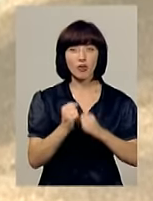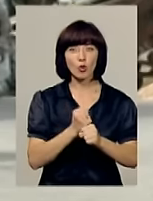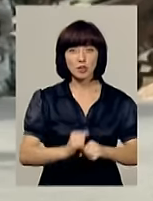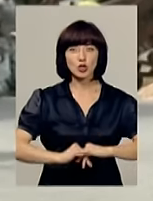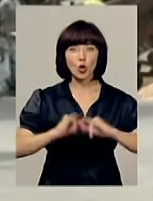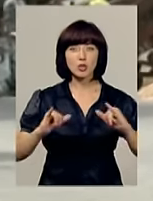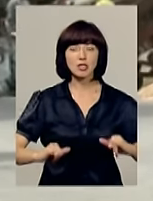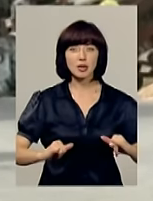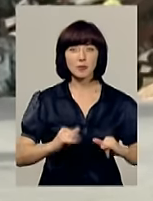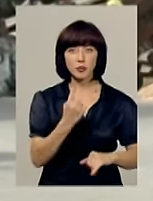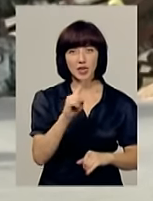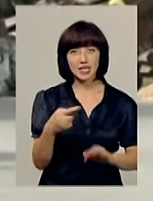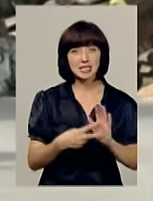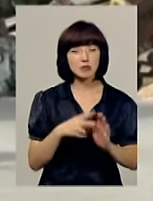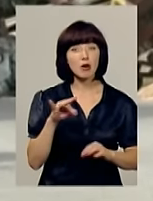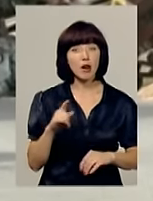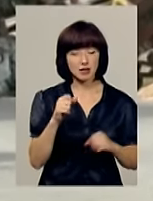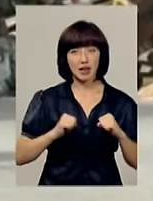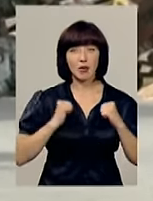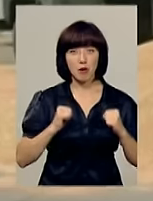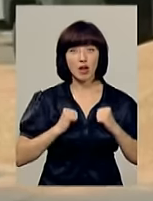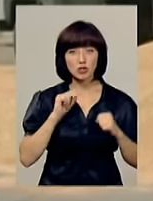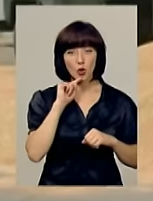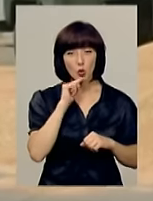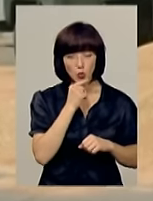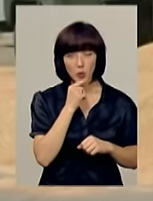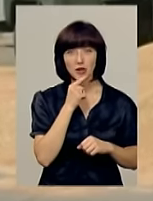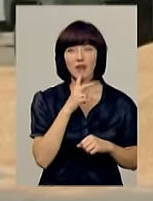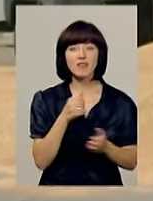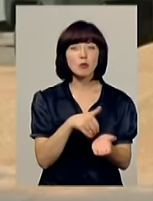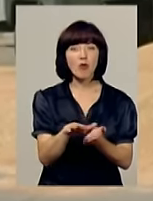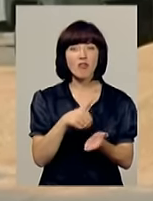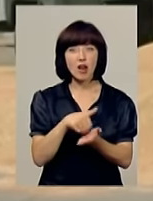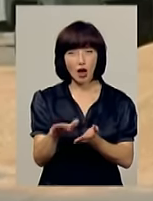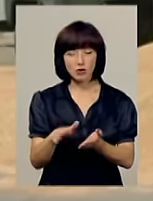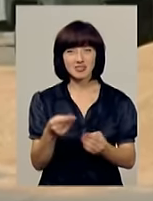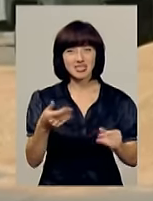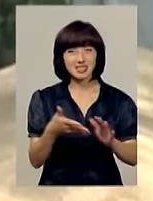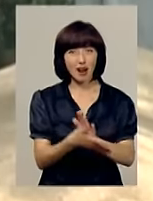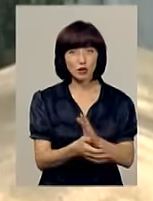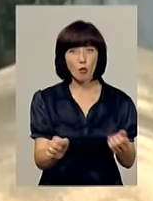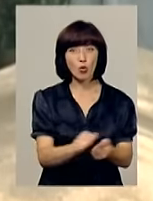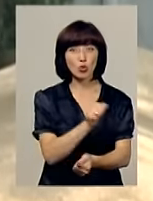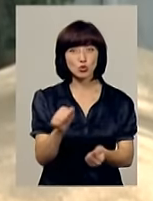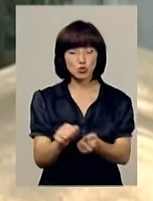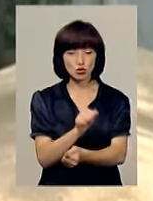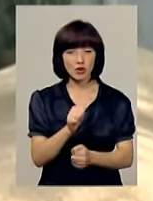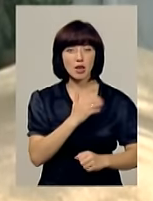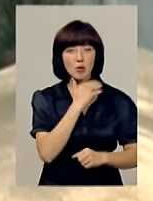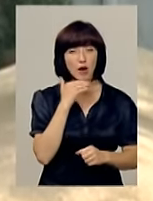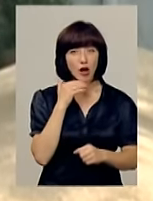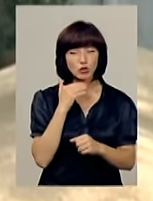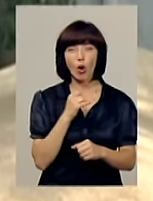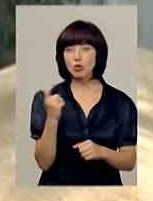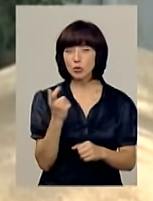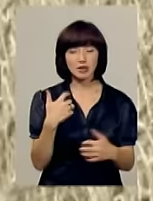зросли щонайменше в 1,7 рази. Намагаючись зекономити аграрії краю, відмовляються від затратного просушування. Багато господарів